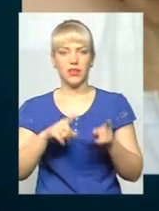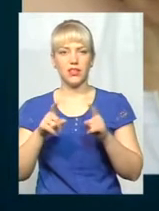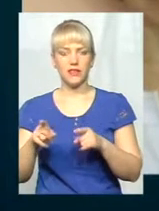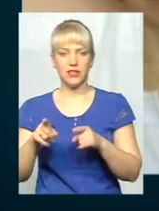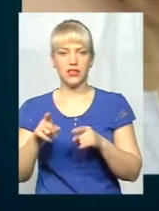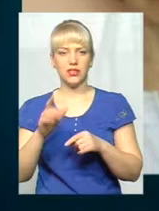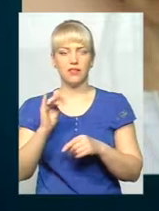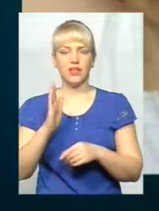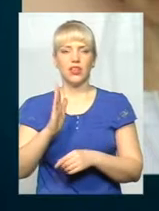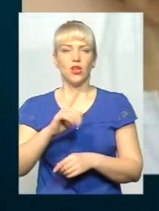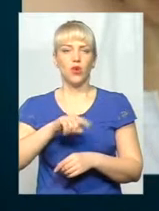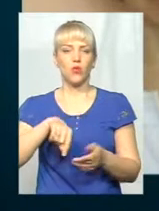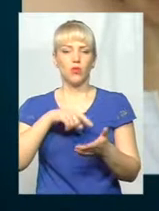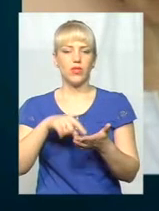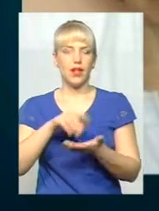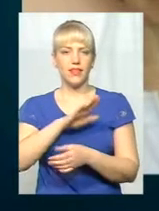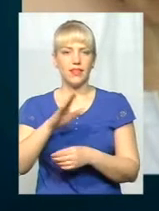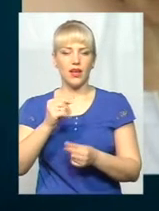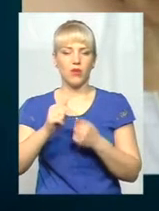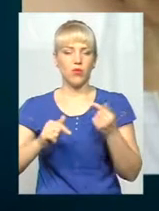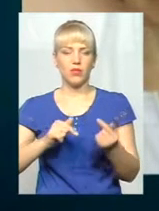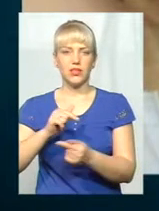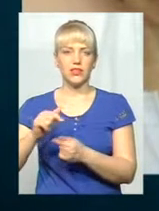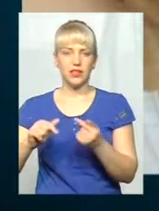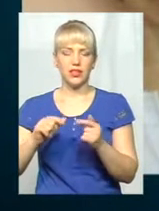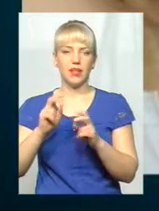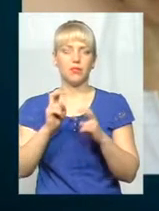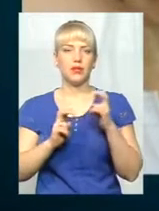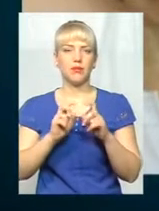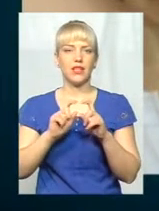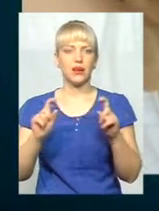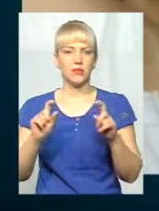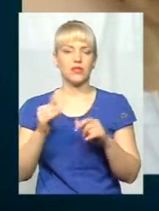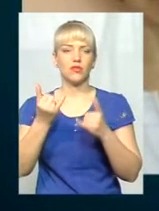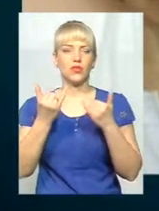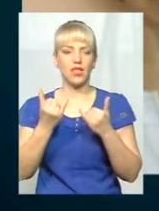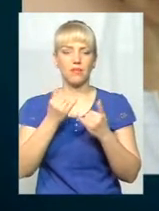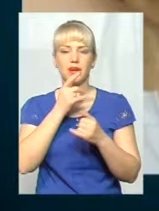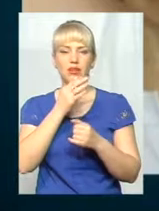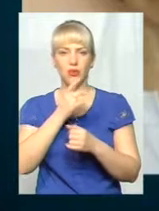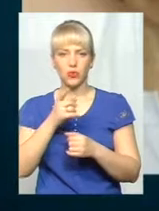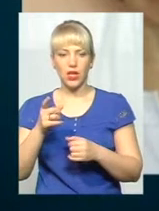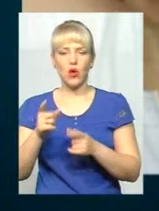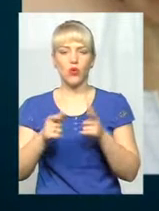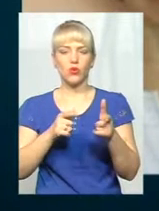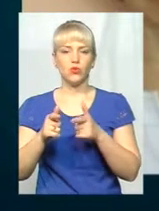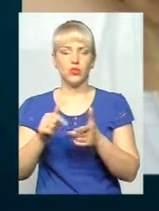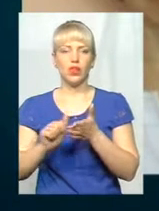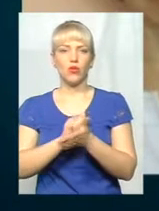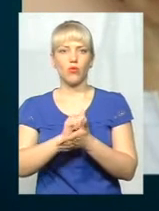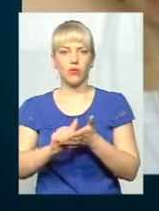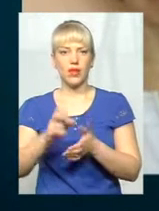комунальне некомерційне підприємство. В цей період готуються документи для подання на